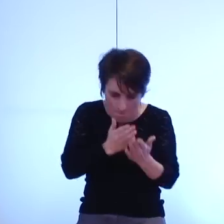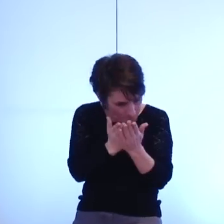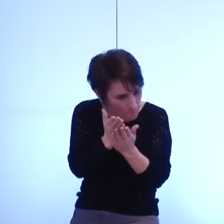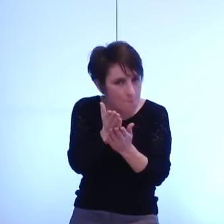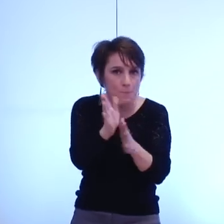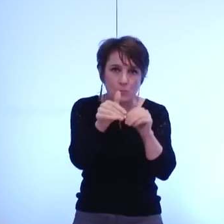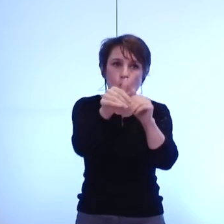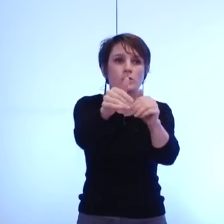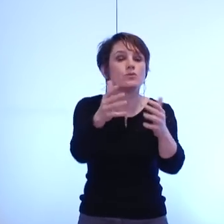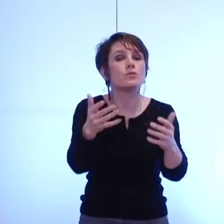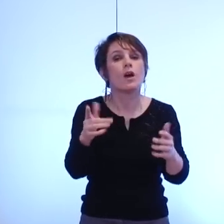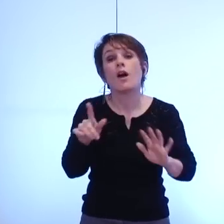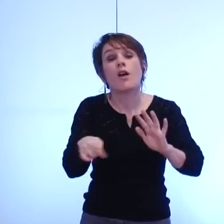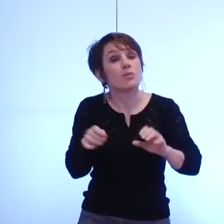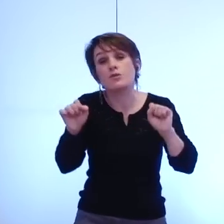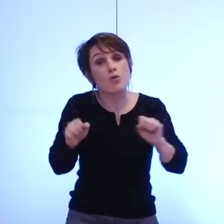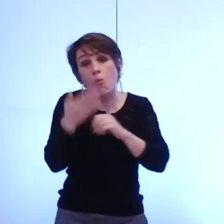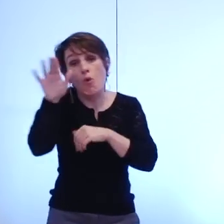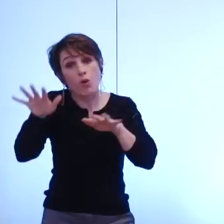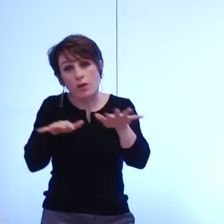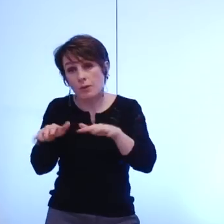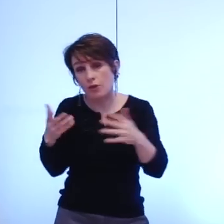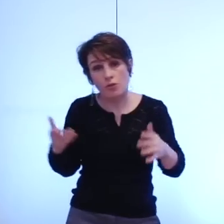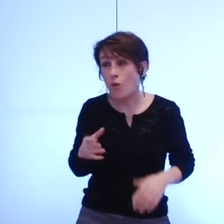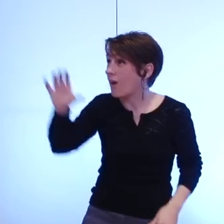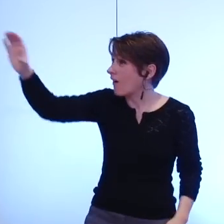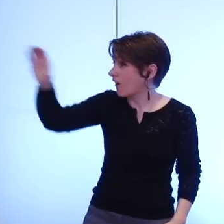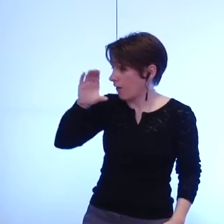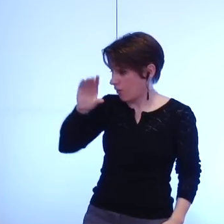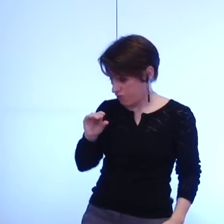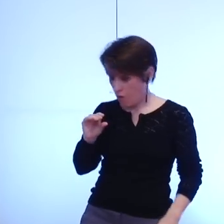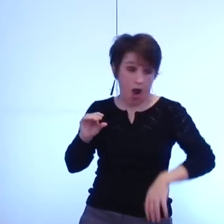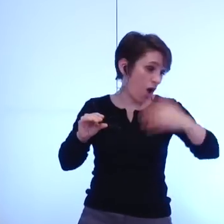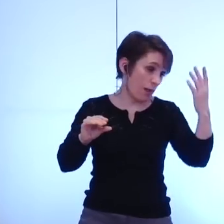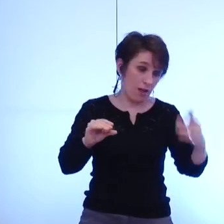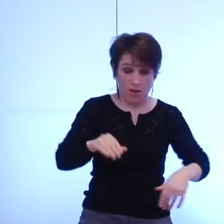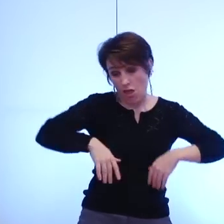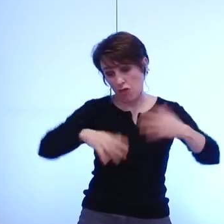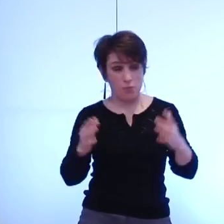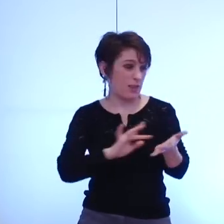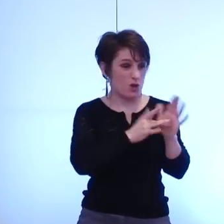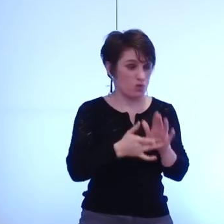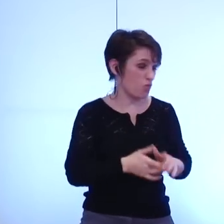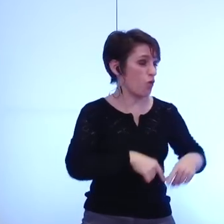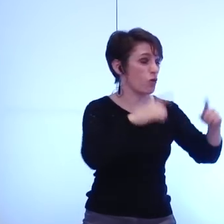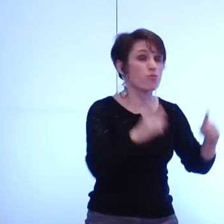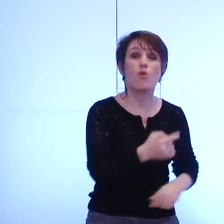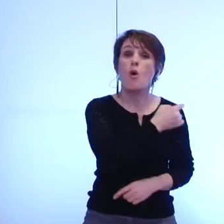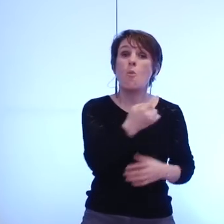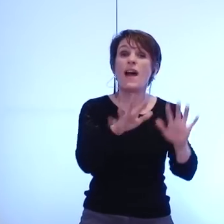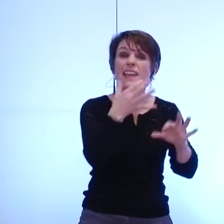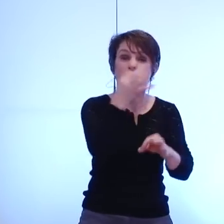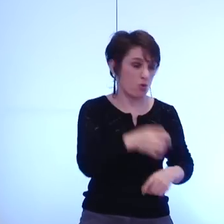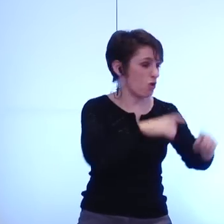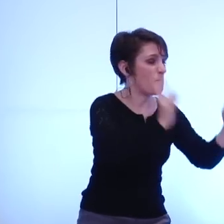adopter un regard comptable sans chercher à établir des priorités et diminuer à la hache tout le monde de 5, 10, 15%